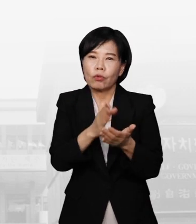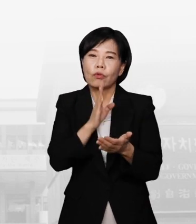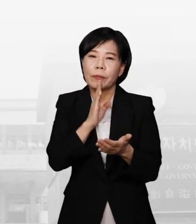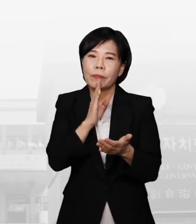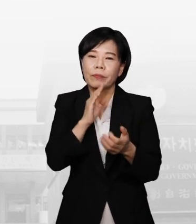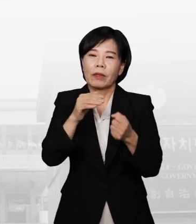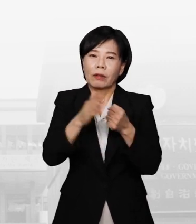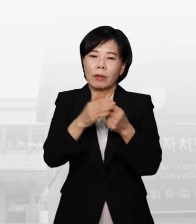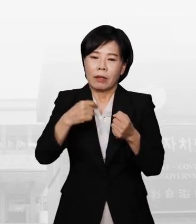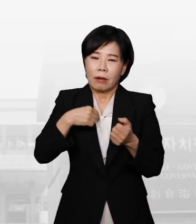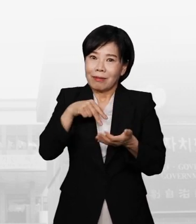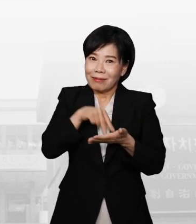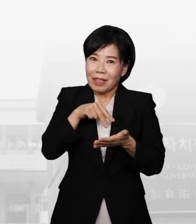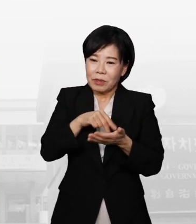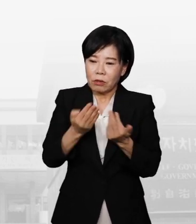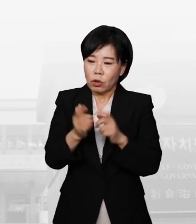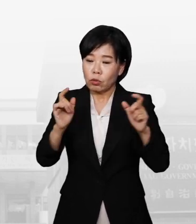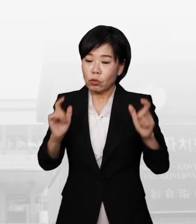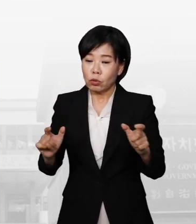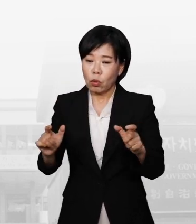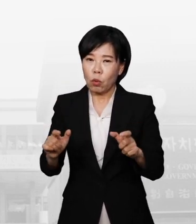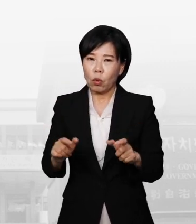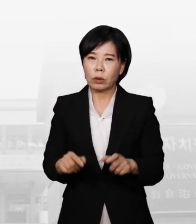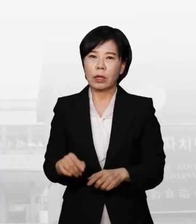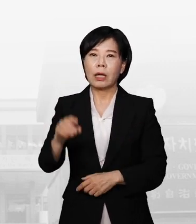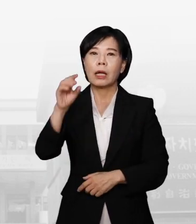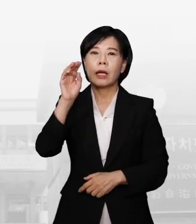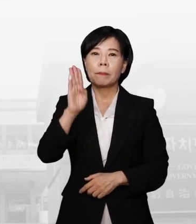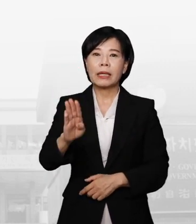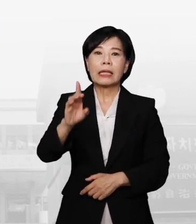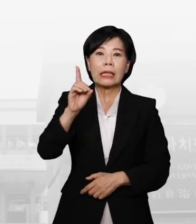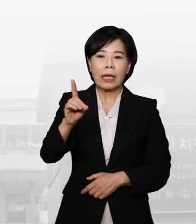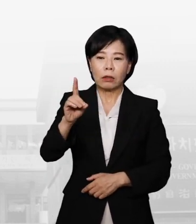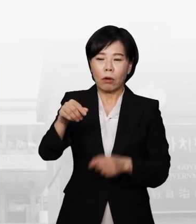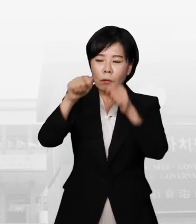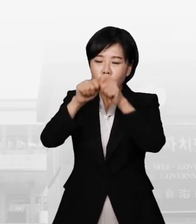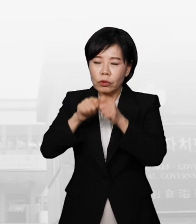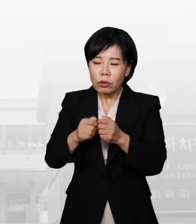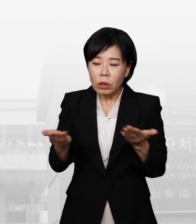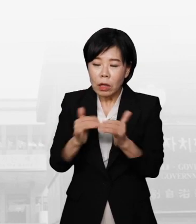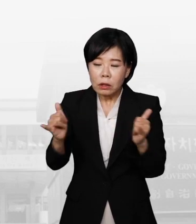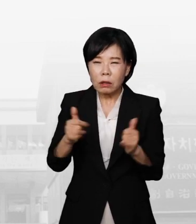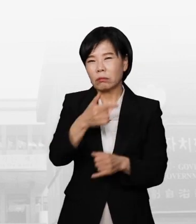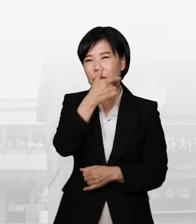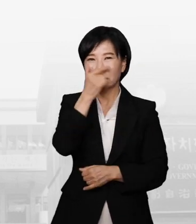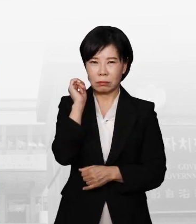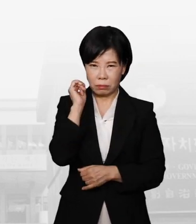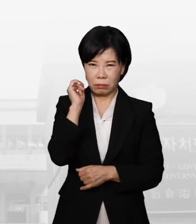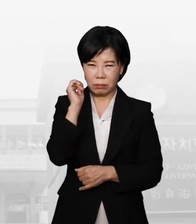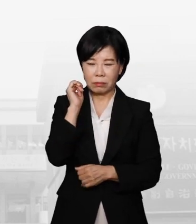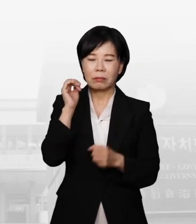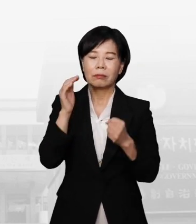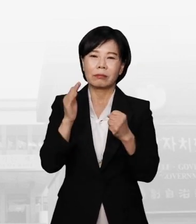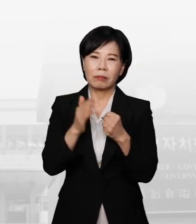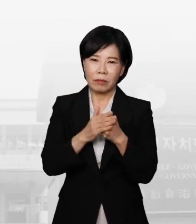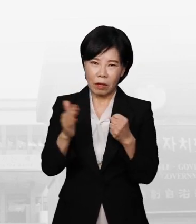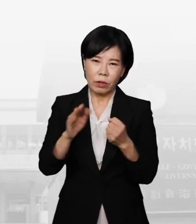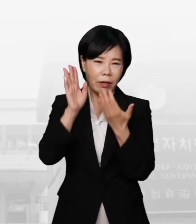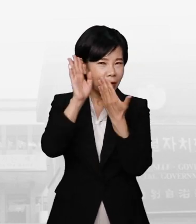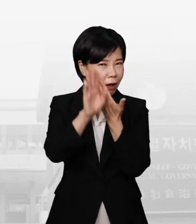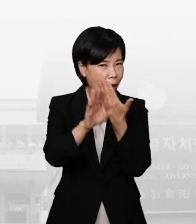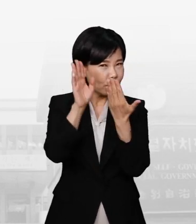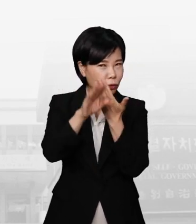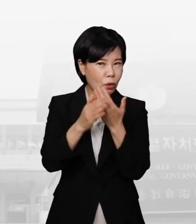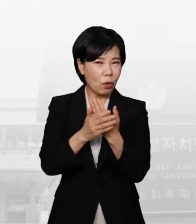생각되는데요. 저는 제주도에 빅데이터 분석을 하고 있는 인력이 많이 부족하다는 생각이 듭니다.